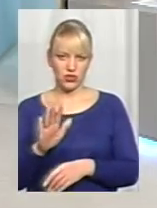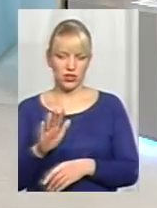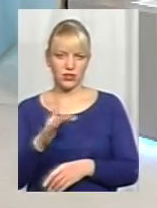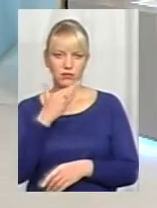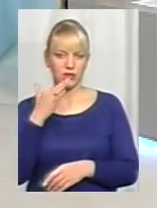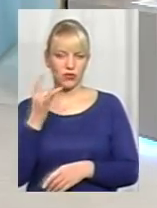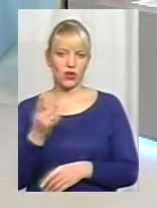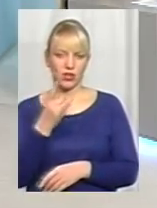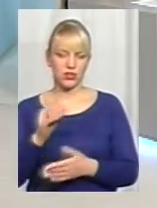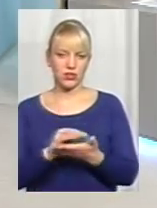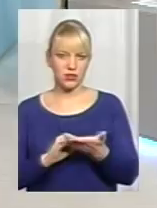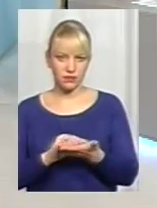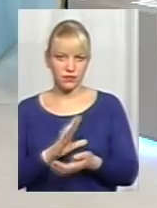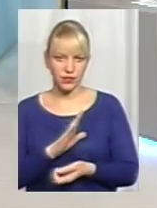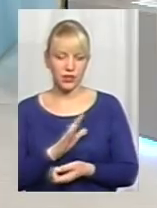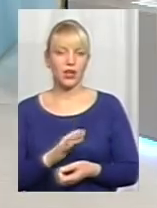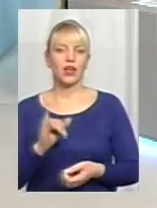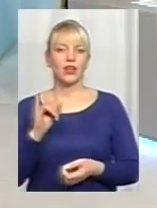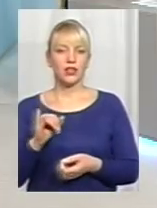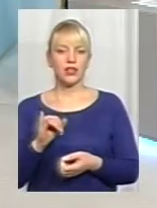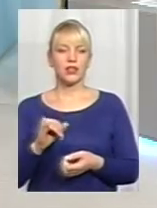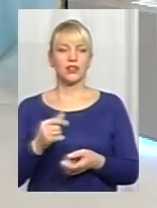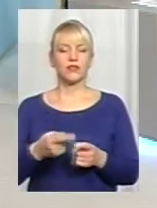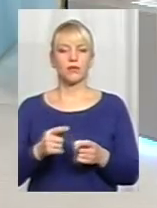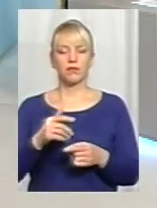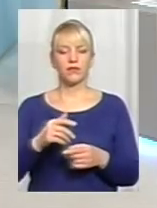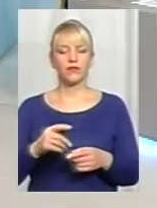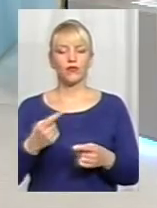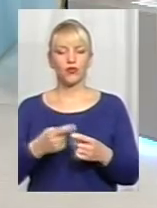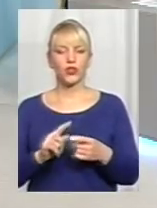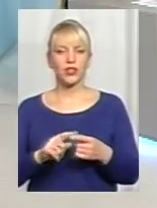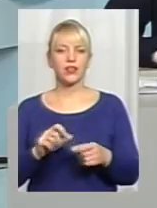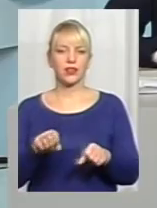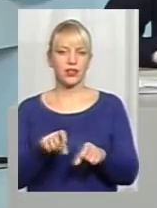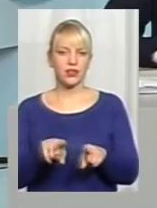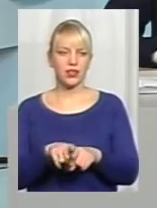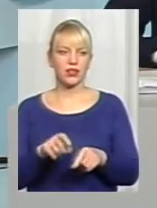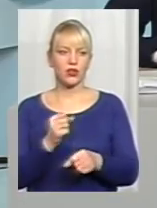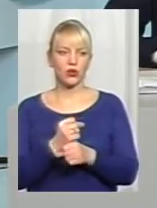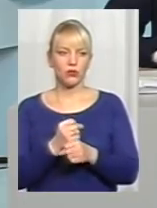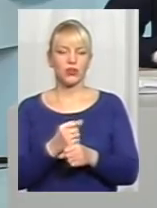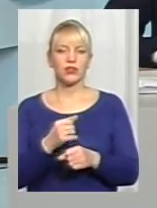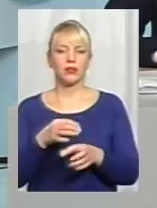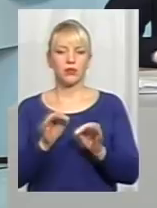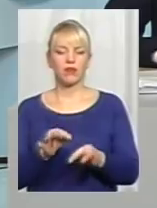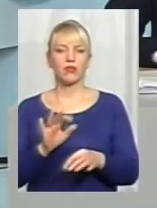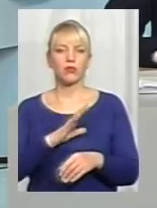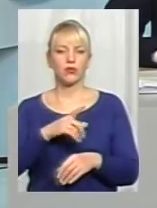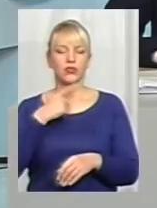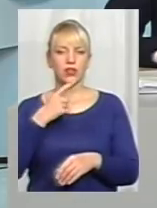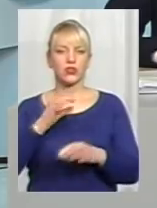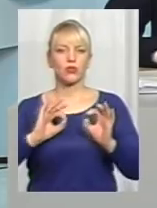Так, ці в'язні засуджені не перший раз вдаються до таких дій. Правильно було і відміщено, і